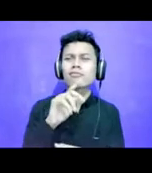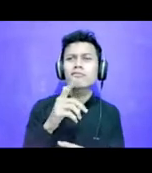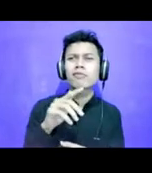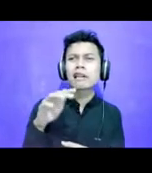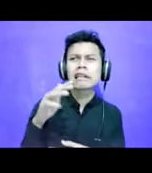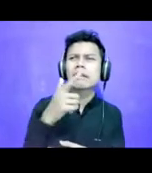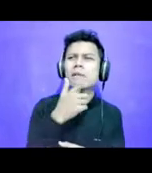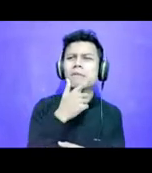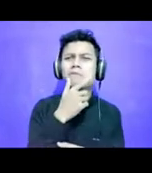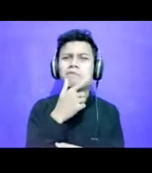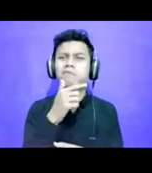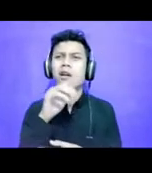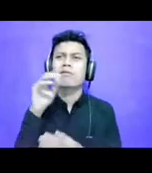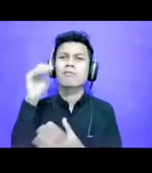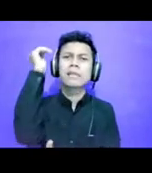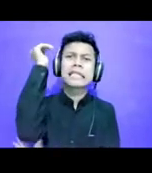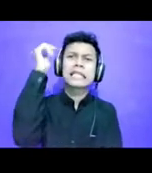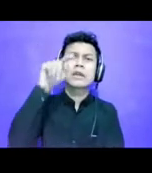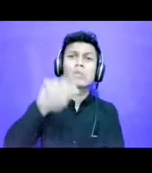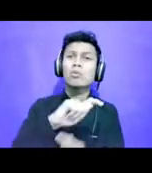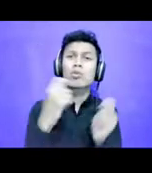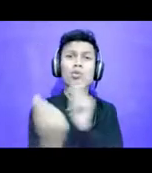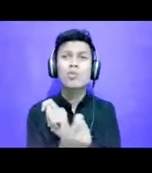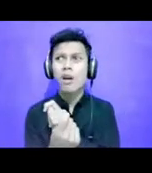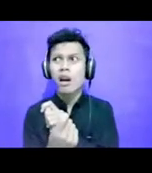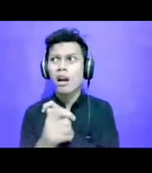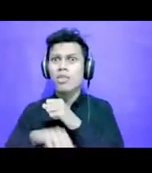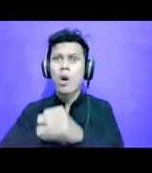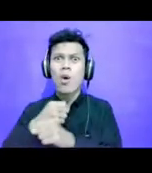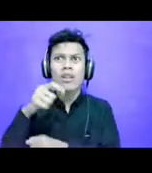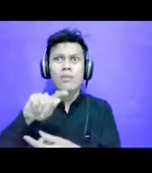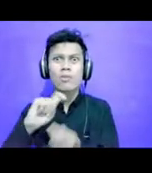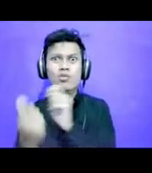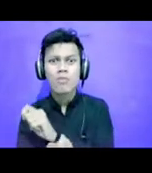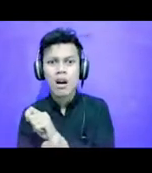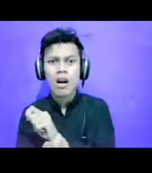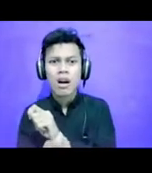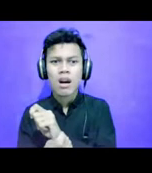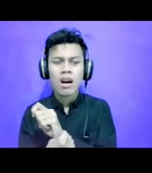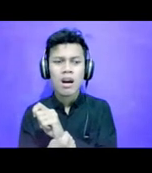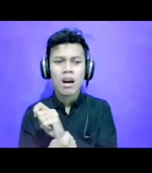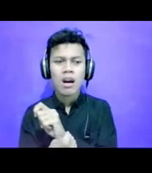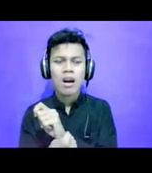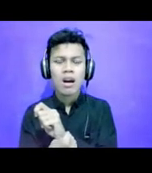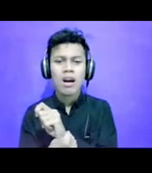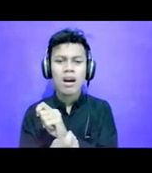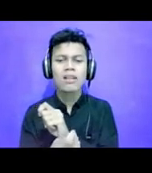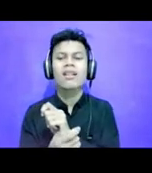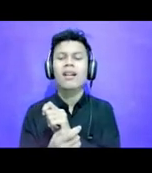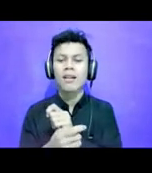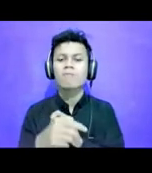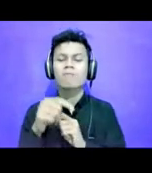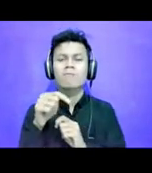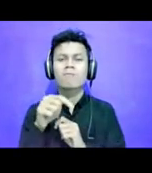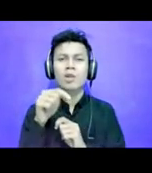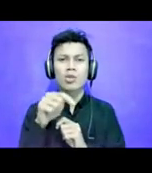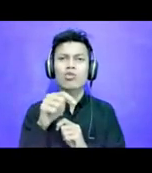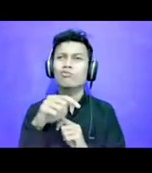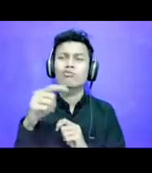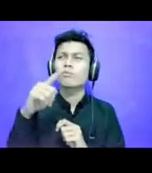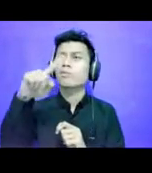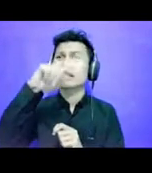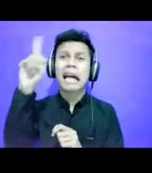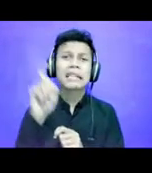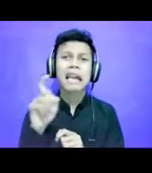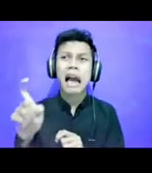tahun ini Sehingga klaim itu adalah distorsi Ini sebuah pertanyaan